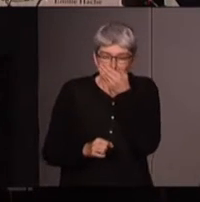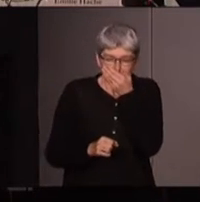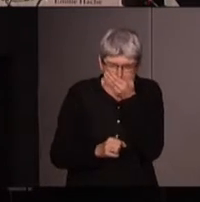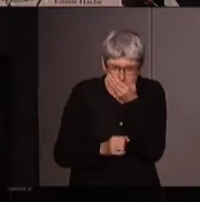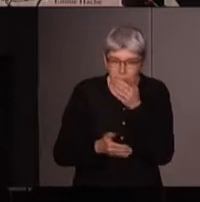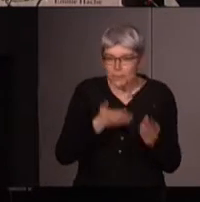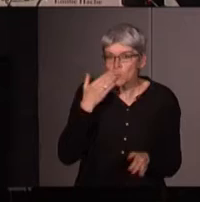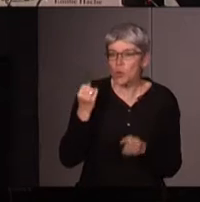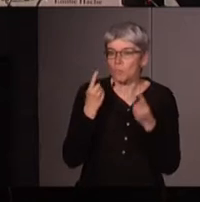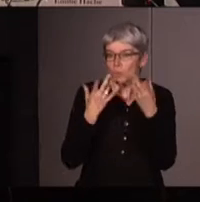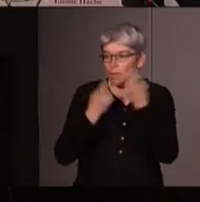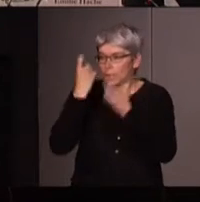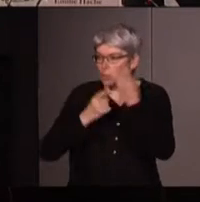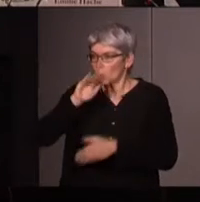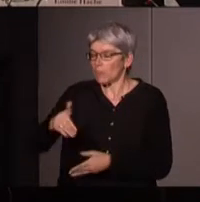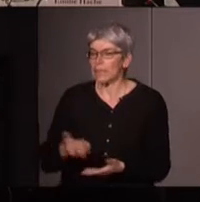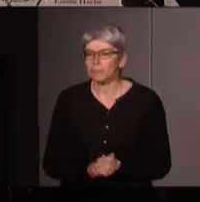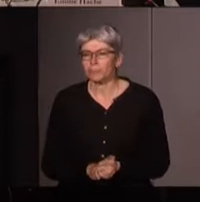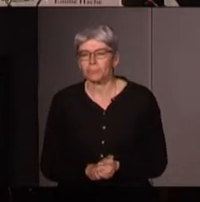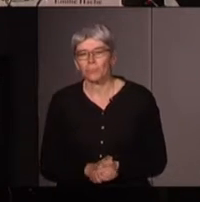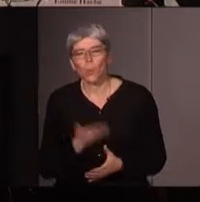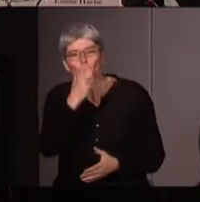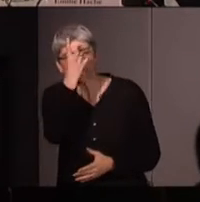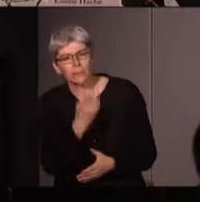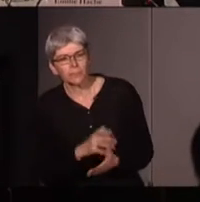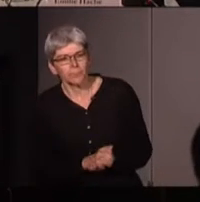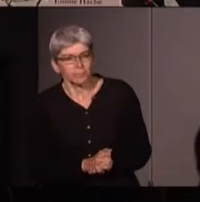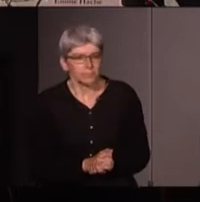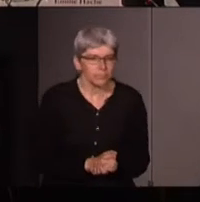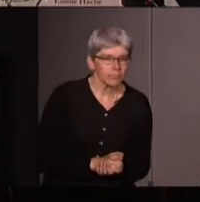questions non il y parce qu'il y avait une autre voilà qui avait